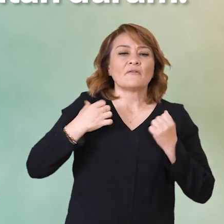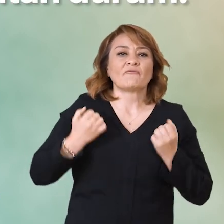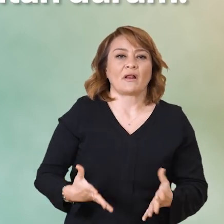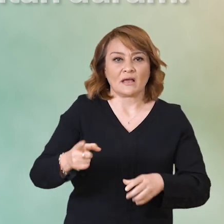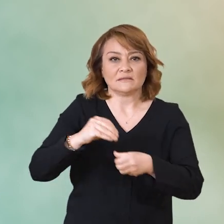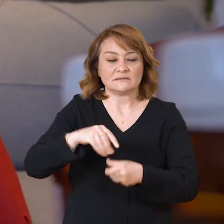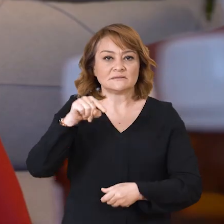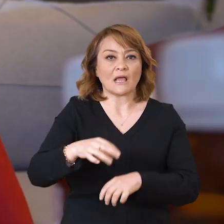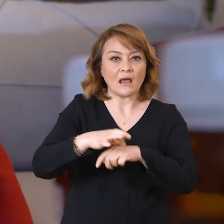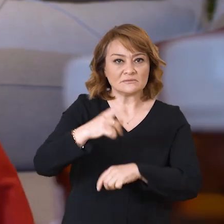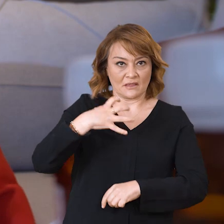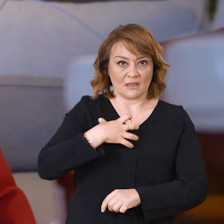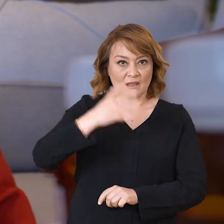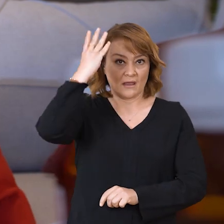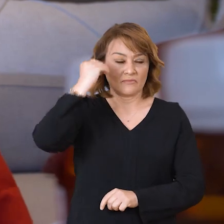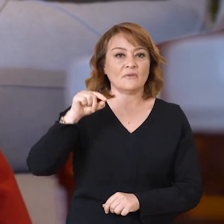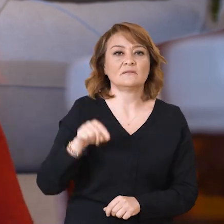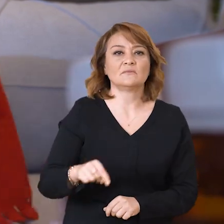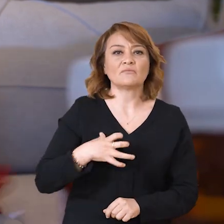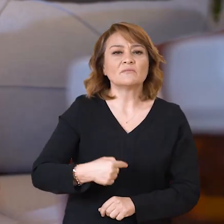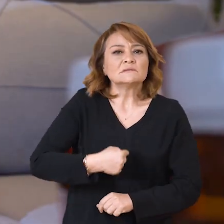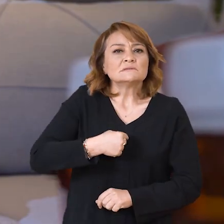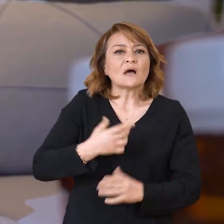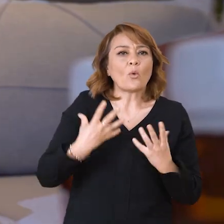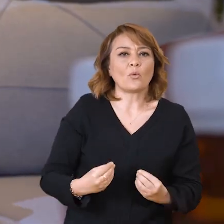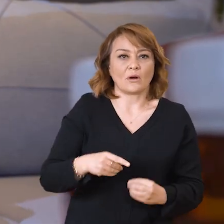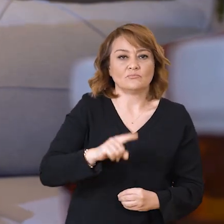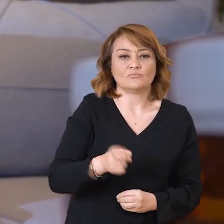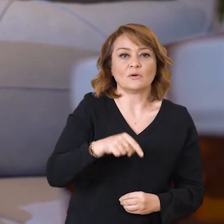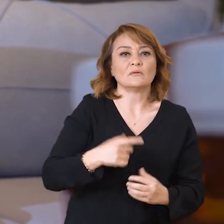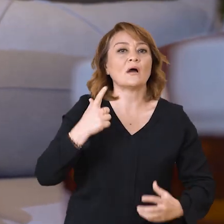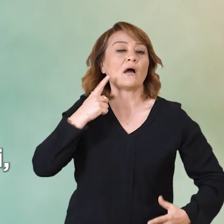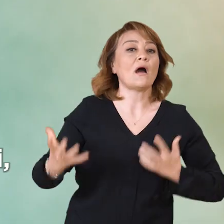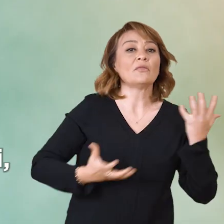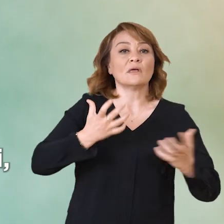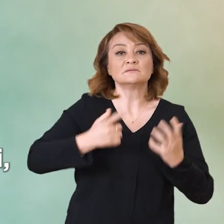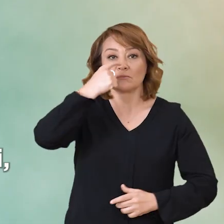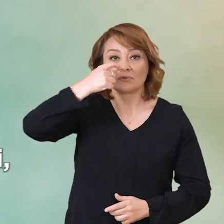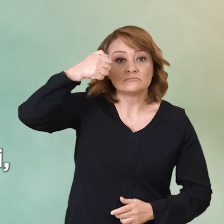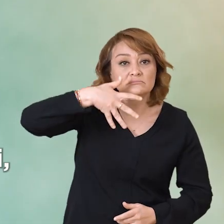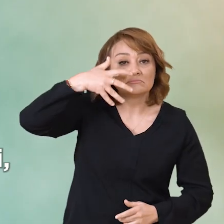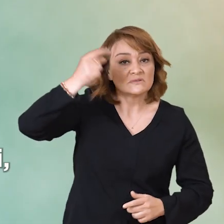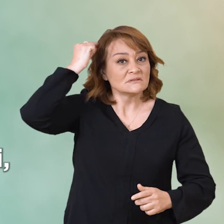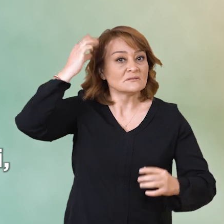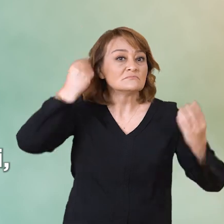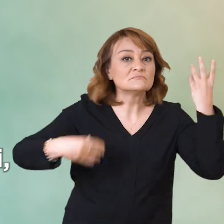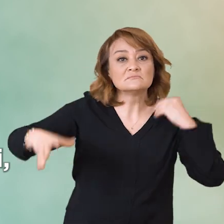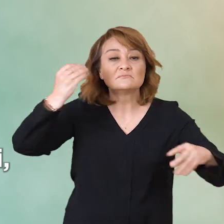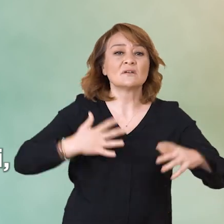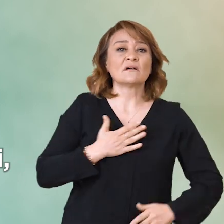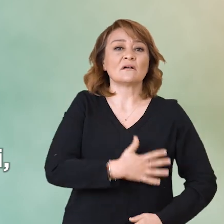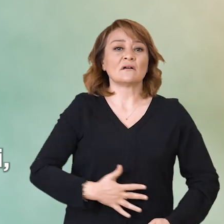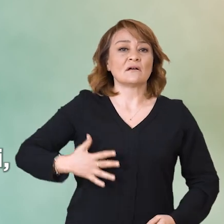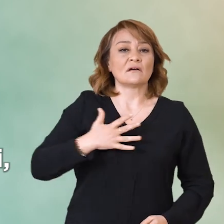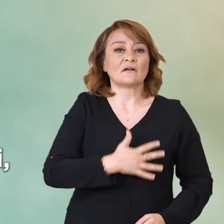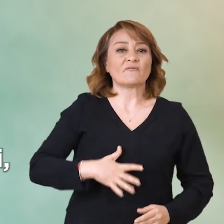yansıtan durumdur. Hasta tarafından anlaşılabilen, hissedilebilen durumlardır. Yüksek ateş, burun akıntısı, saç